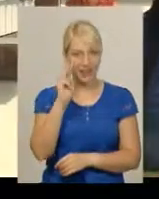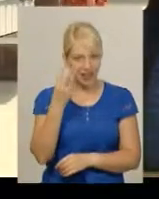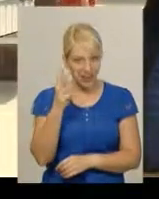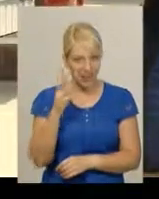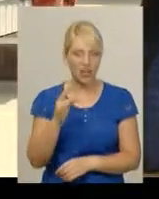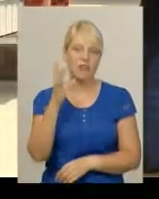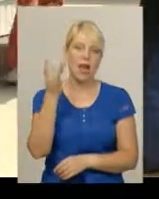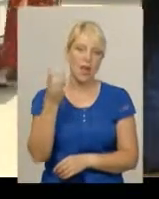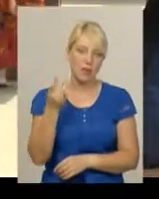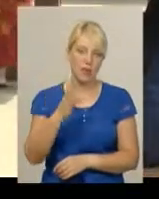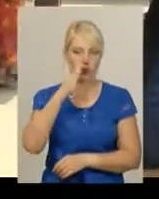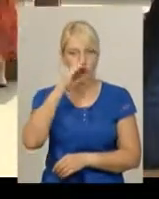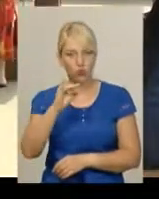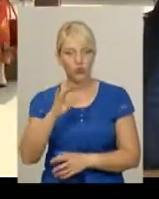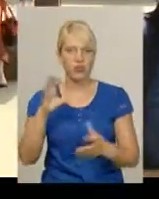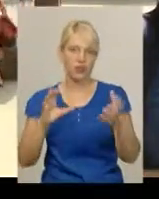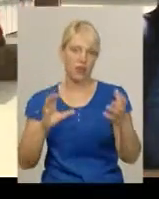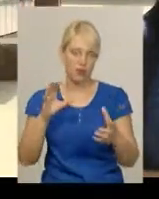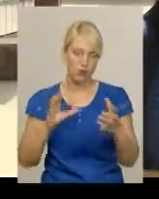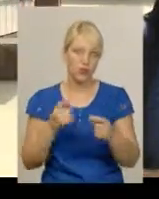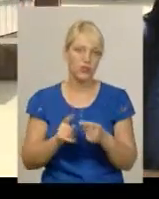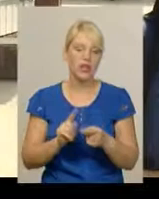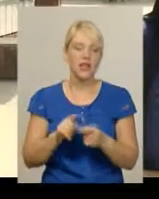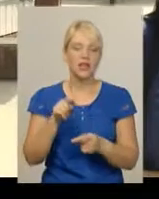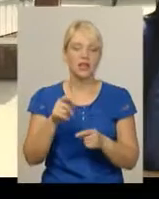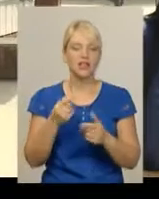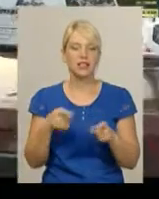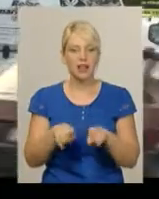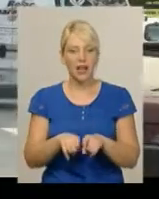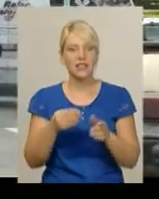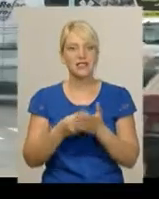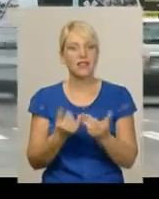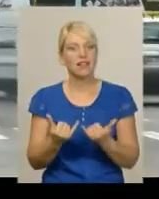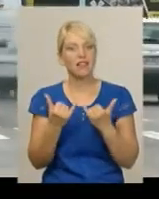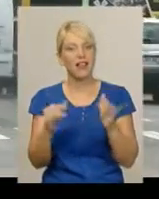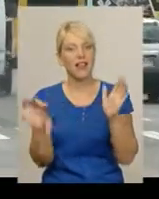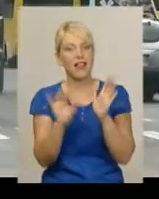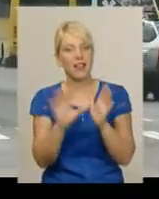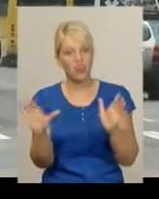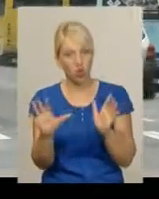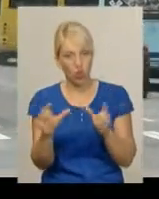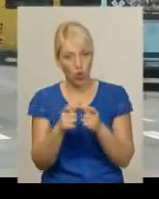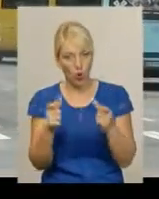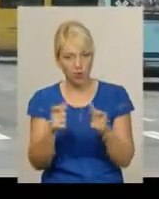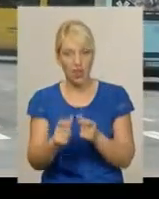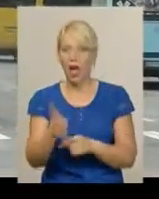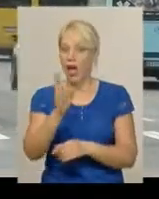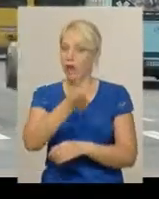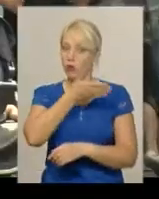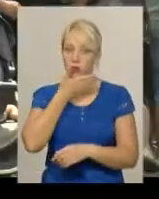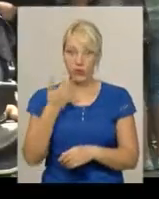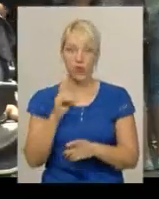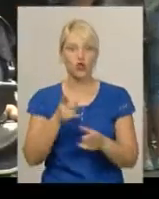проїзд у маршрутці та автобусі. Така ціна для тих, хто має електронний квиток. Хто електронного квитка не матиме, буде розраховуватись